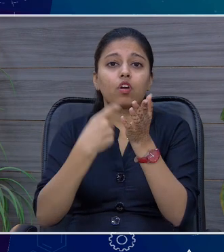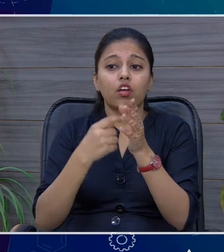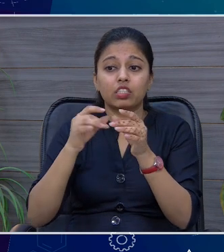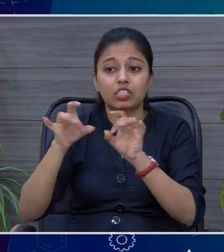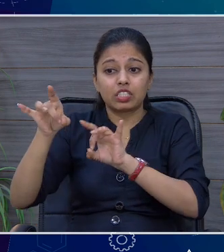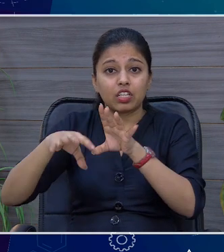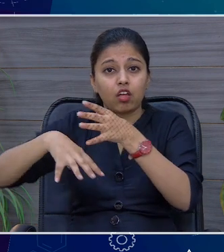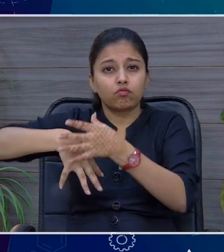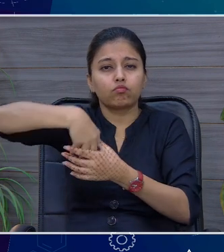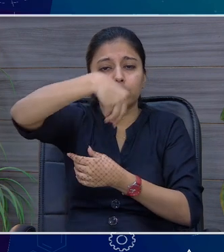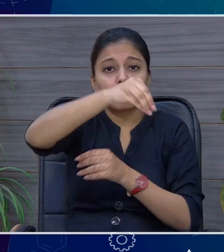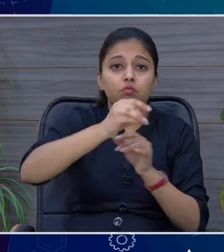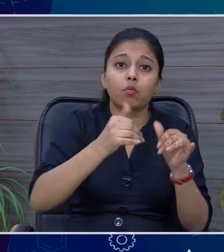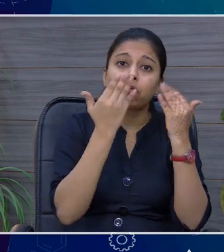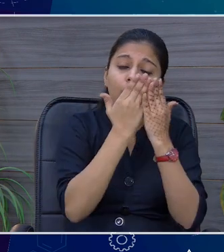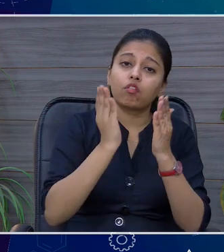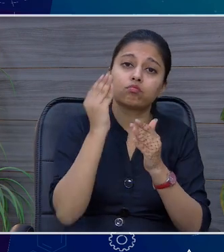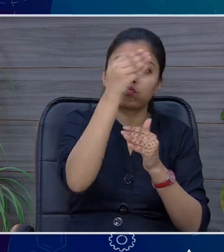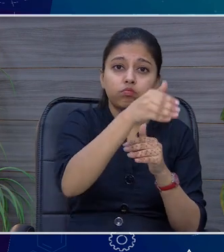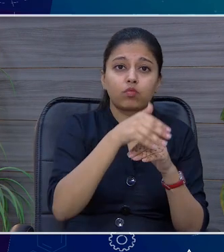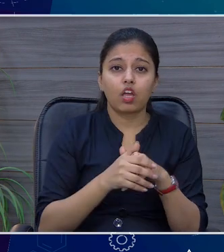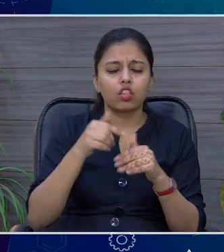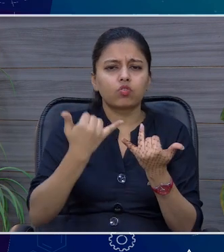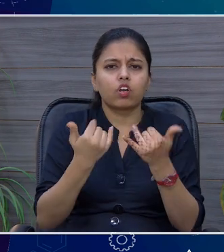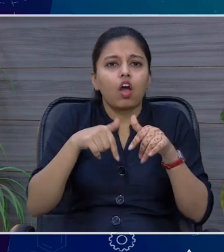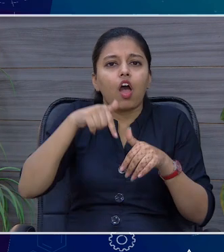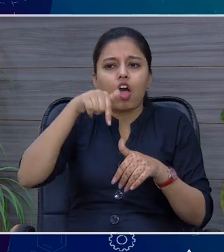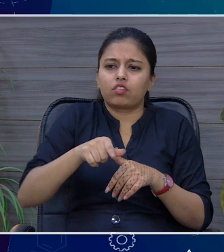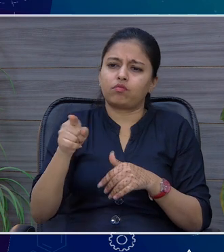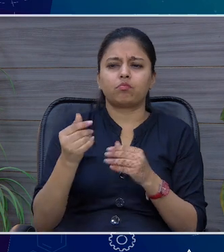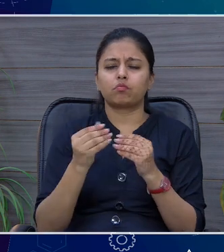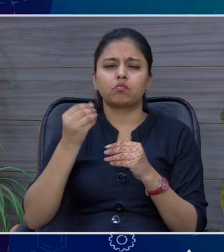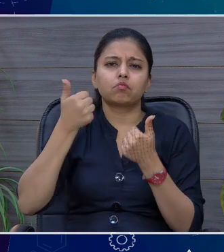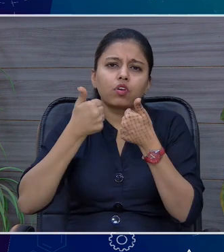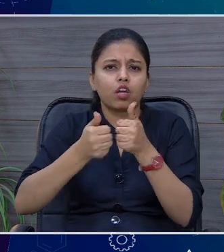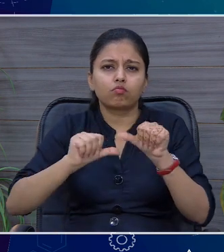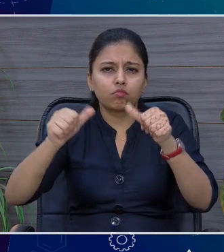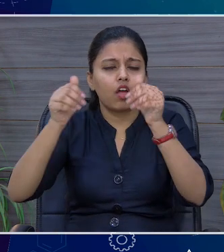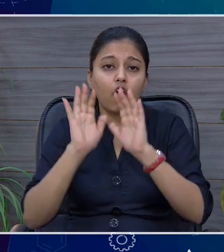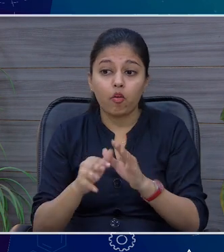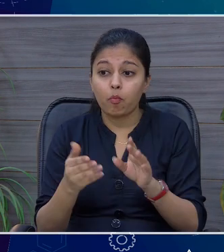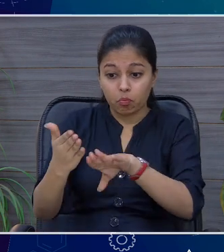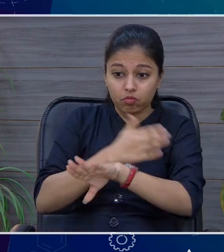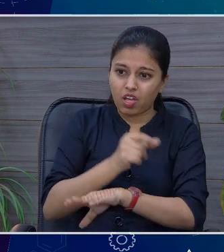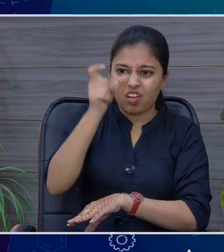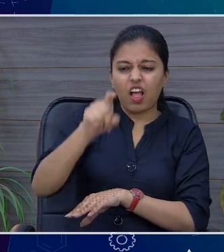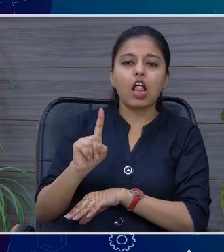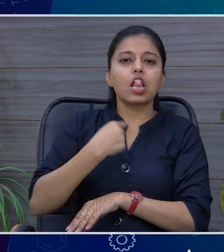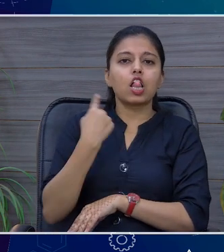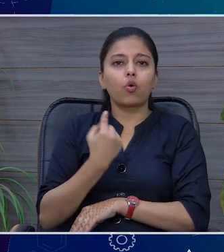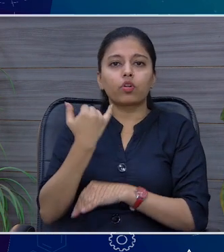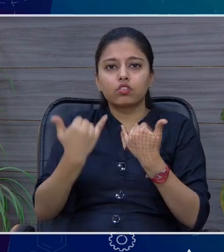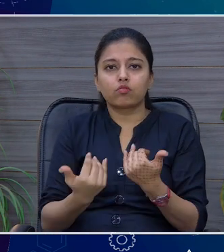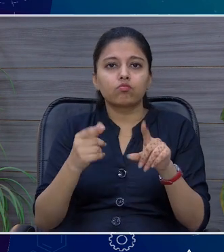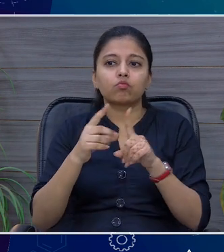छोड़कर एक दूसरे शेहर जाना पड़ा तो आज आप सक्षम है आप खुद अकेले थे जब आपने चीजे शुरुआत की आपने खुद